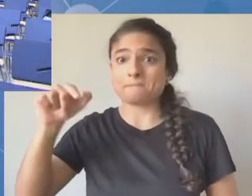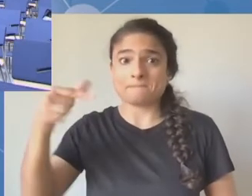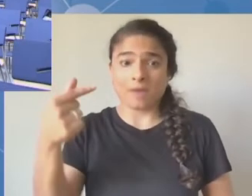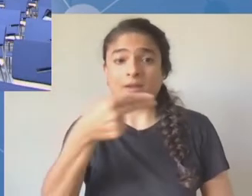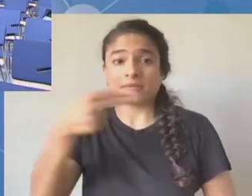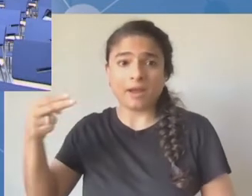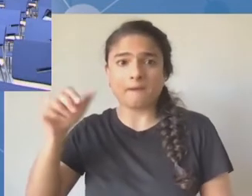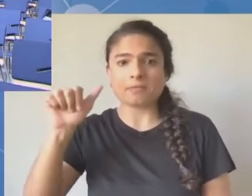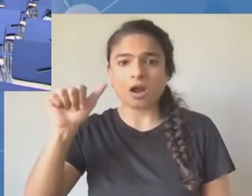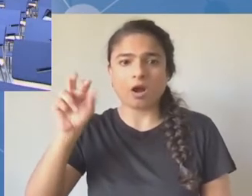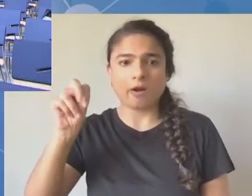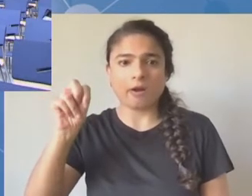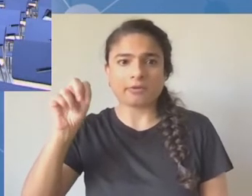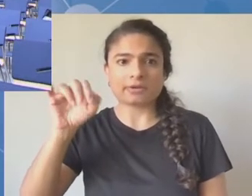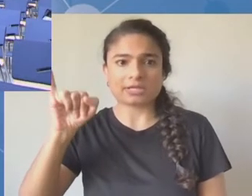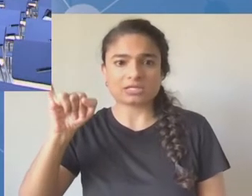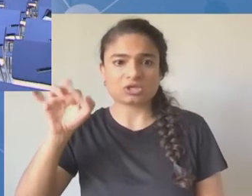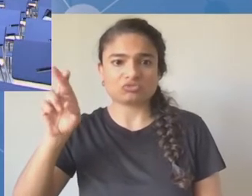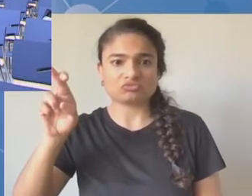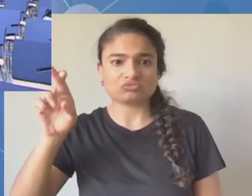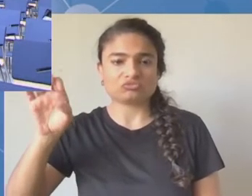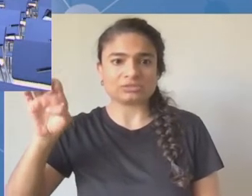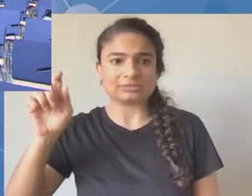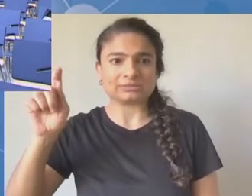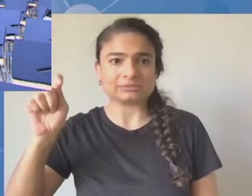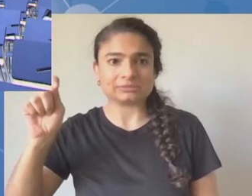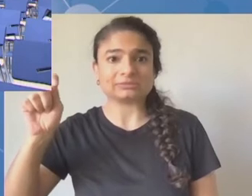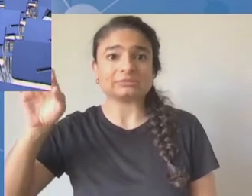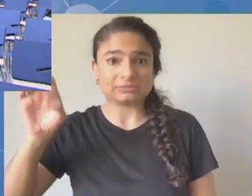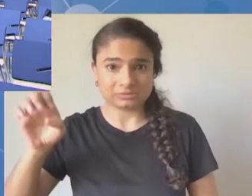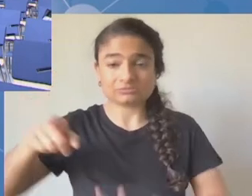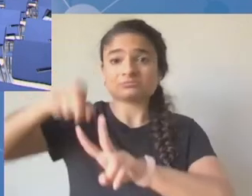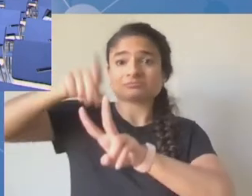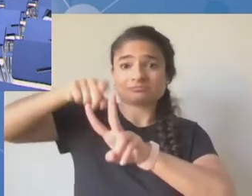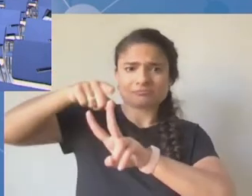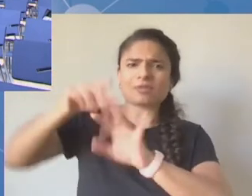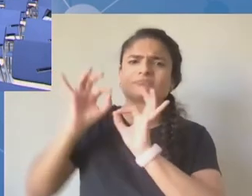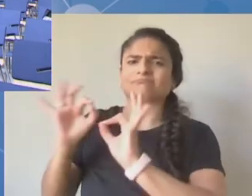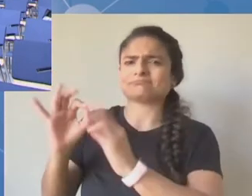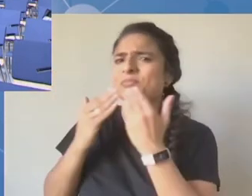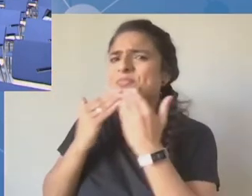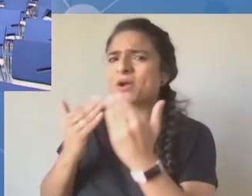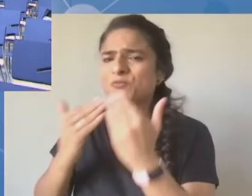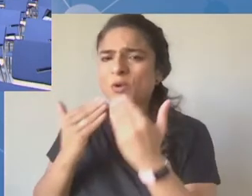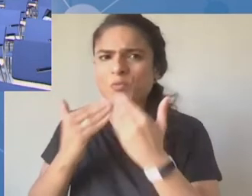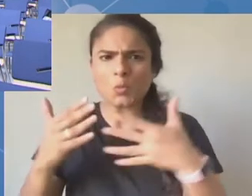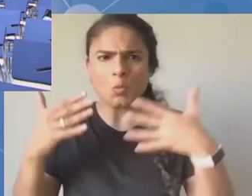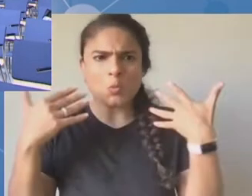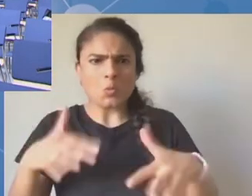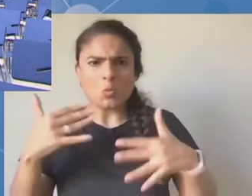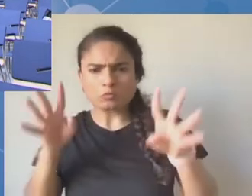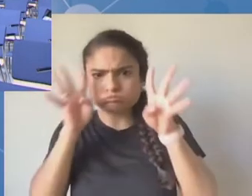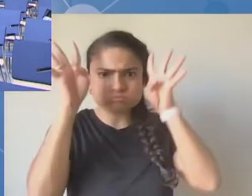I jest z nami także pani Maria Francesca Spatilasano, czyli zastępca